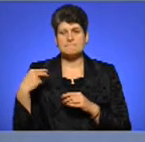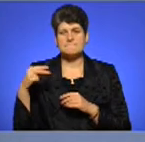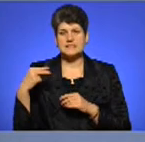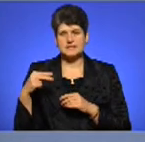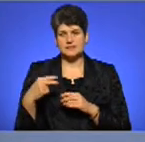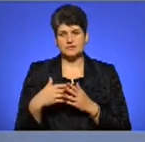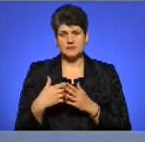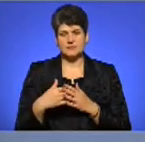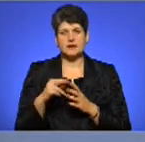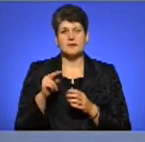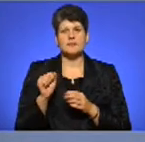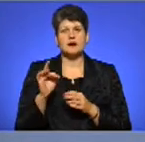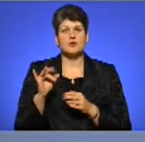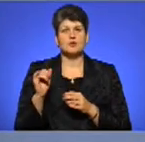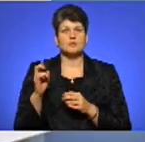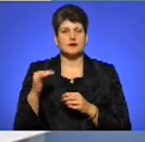паробієм,